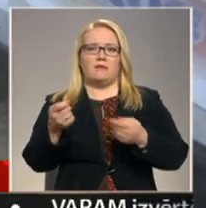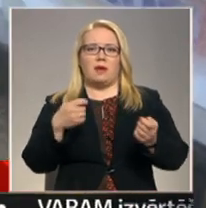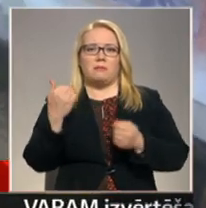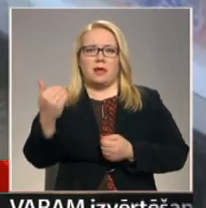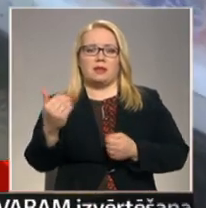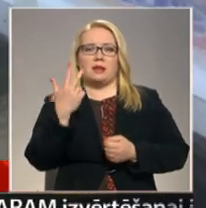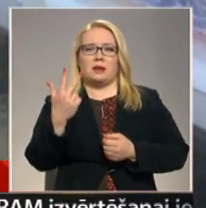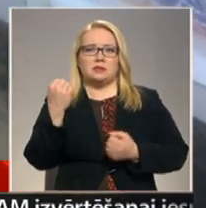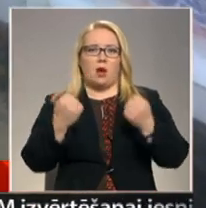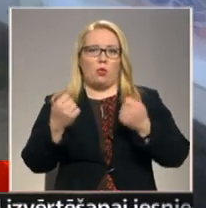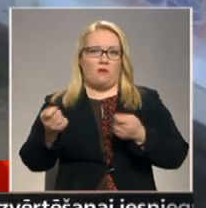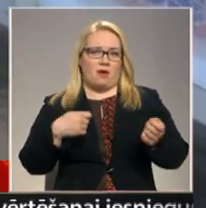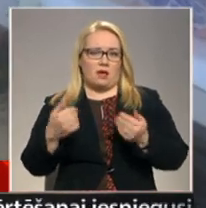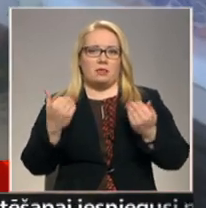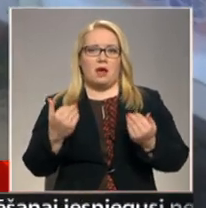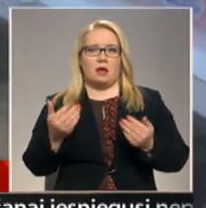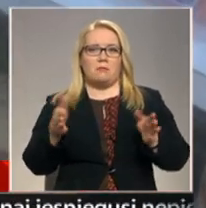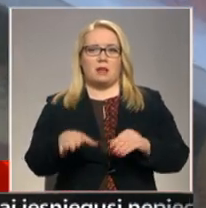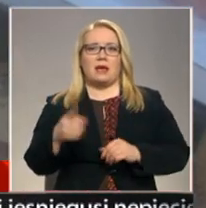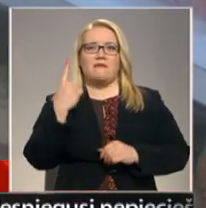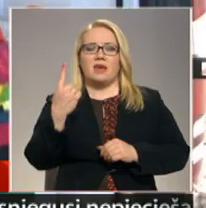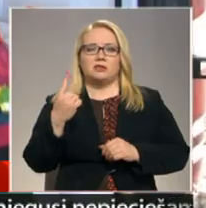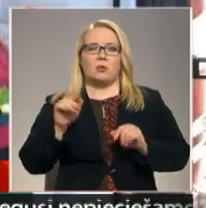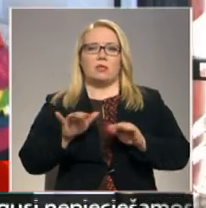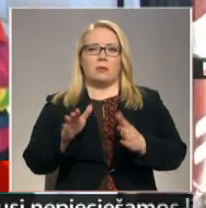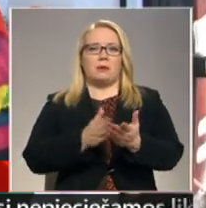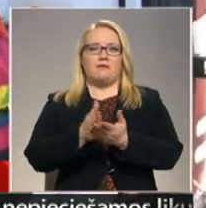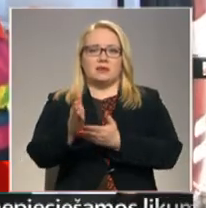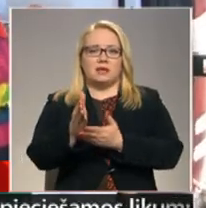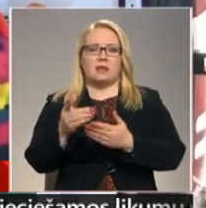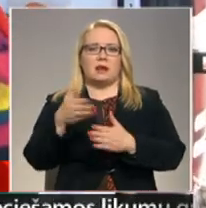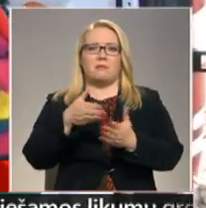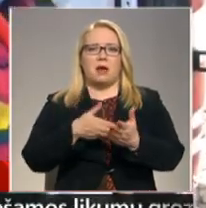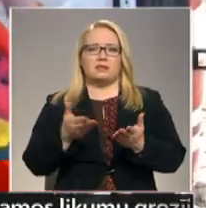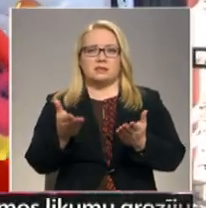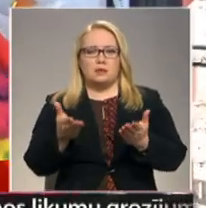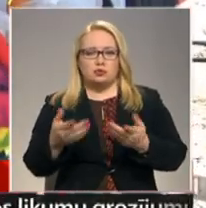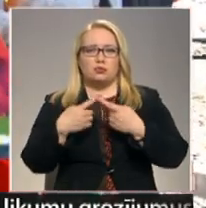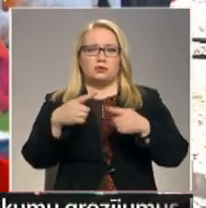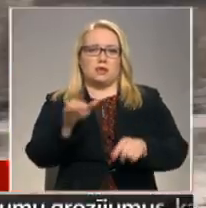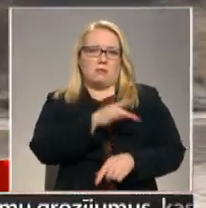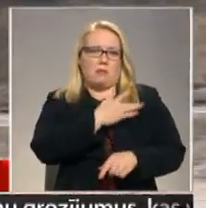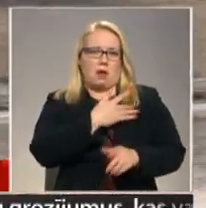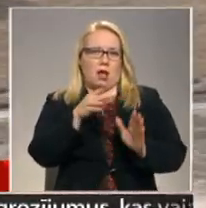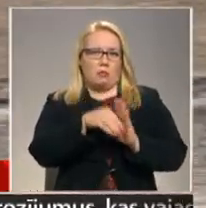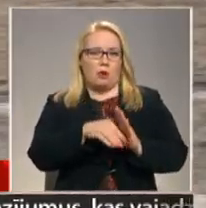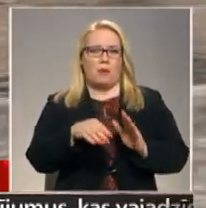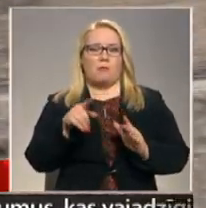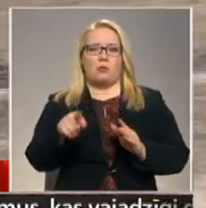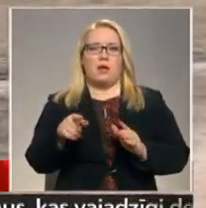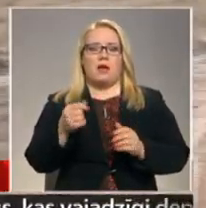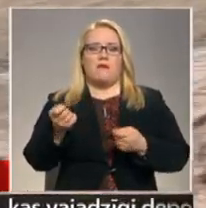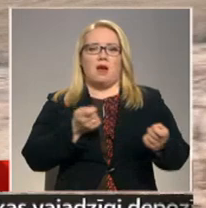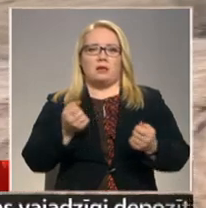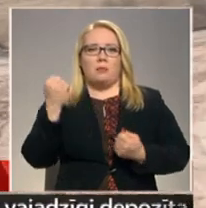piederēja trīs autoveikali. Tas gan bija tikai viens no darbības virzieniem līdztekus maizes cepšanai un citiem pakalpojumiem. Lekon vadību